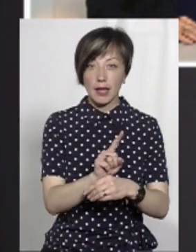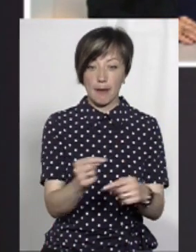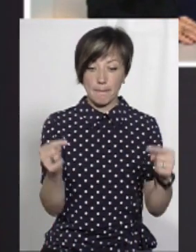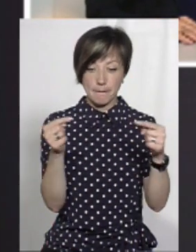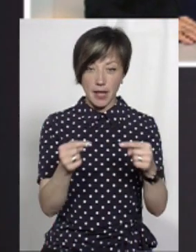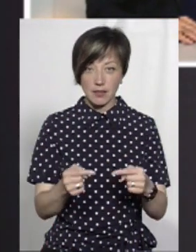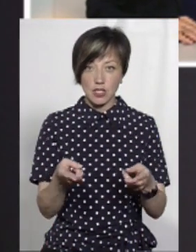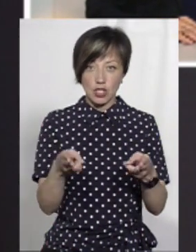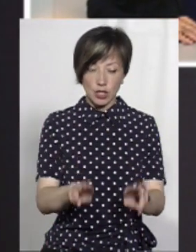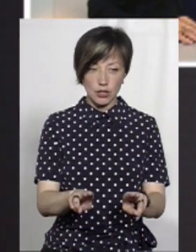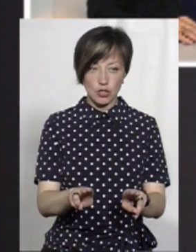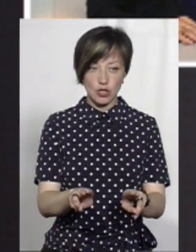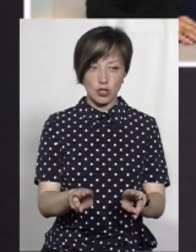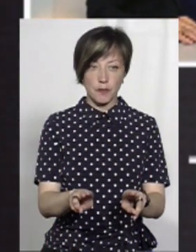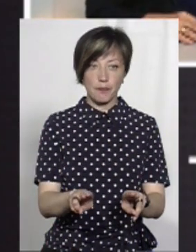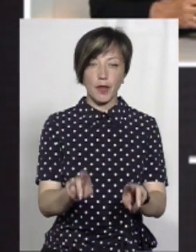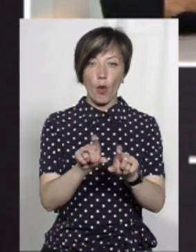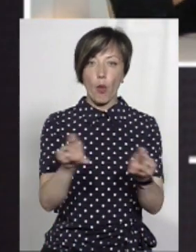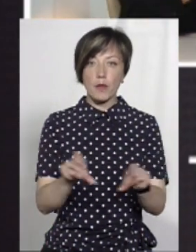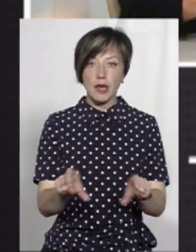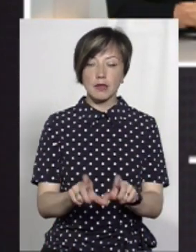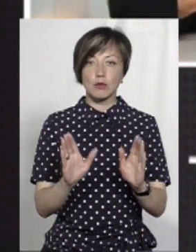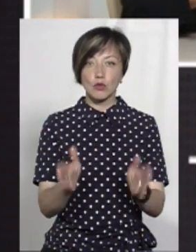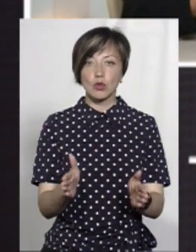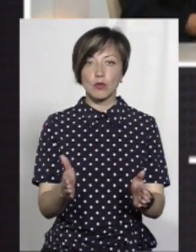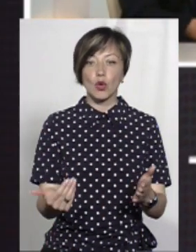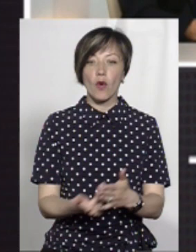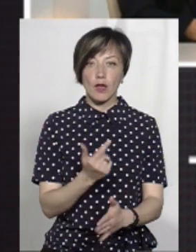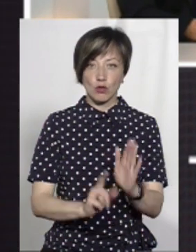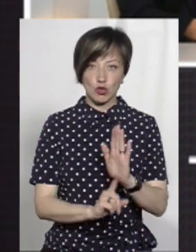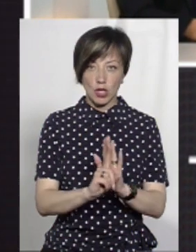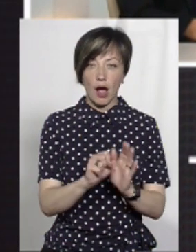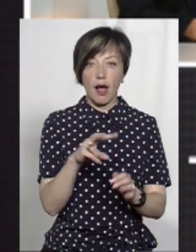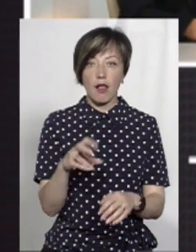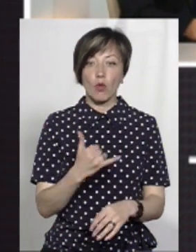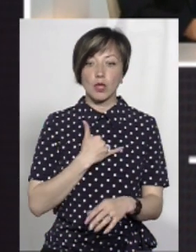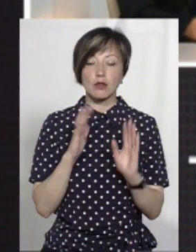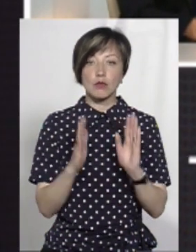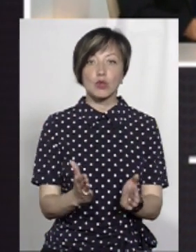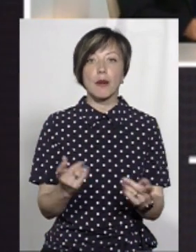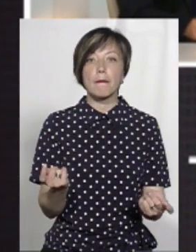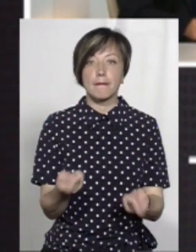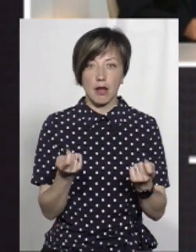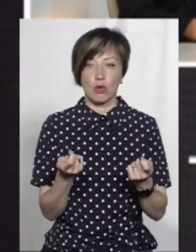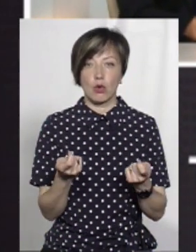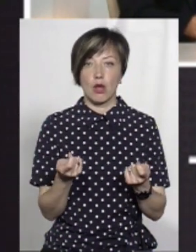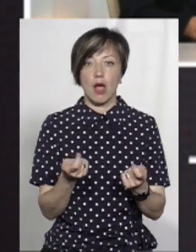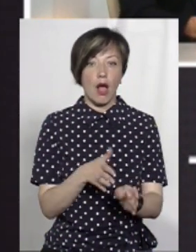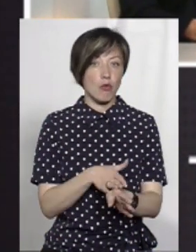певним залишить ті об'єкти, які ми будемо вже нові розпочинати. Але у нас їх буде досить мало.